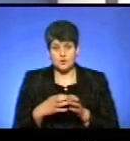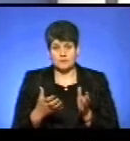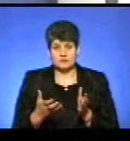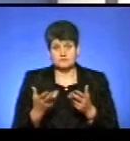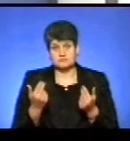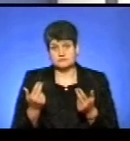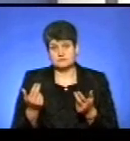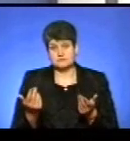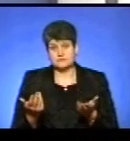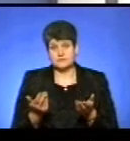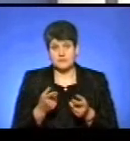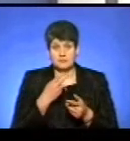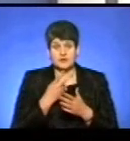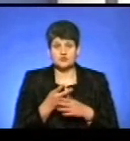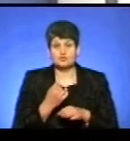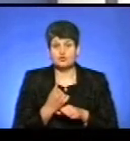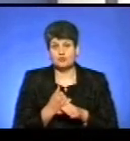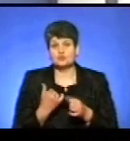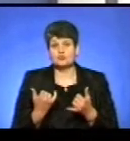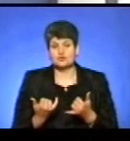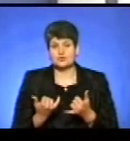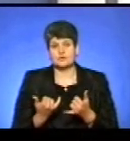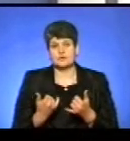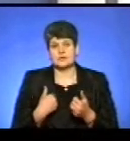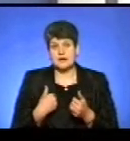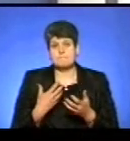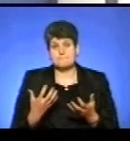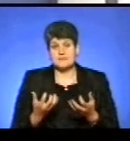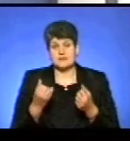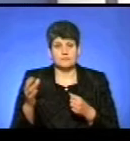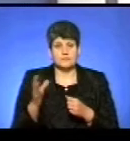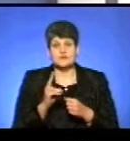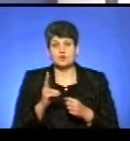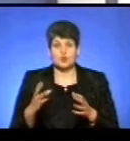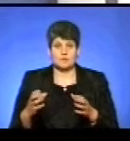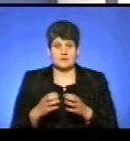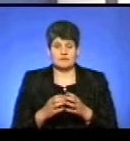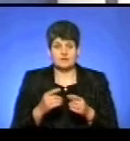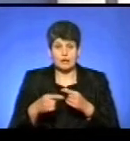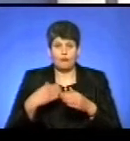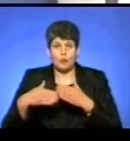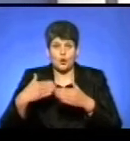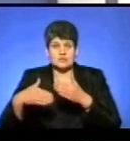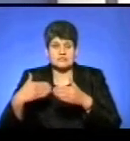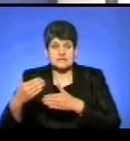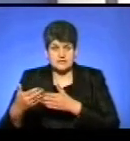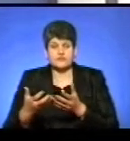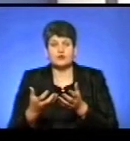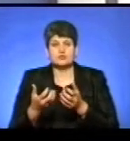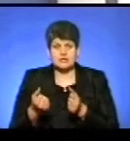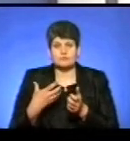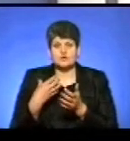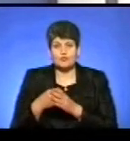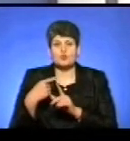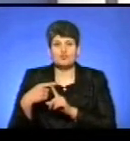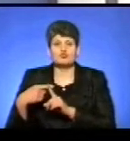Звісно. І ми ж бачимо роботу зараз сьогодні. Ну, знову таки, я підтримую всіх, хто об'єднався, вони пішли в процес, вони отримують свої ці